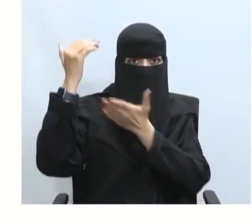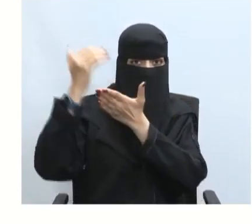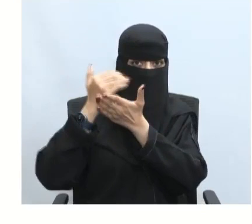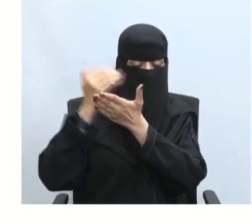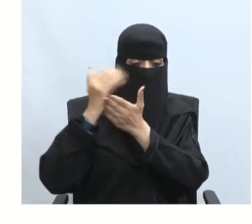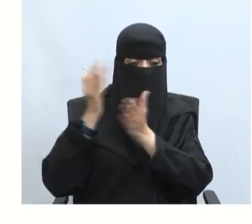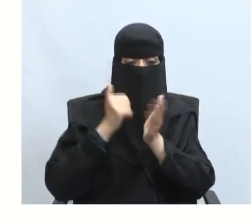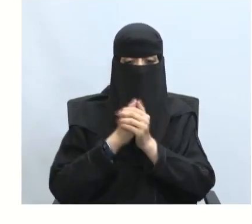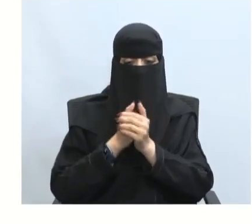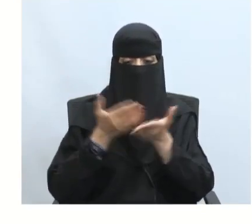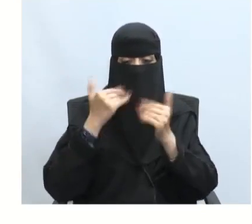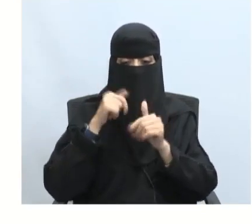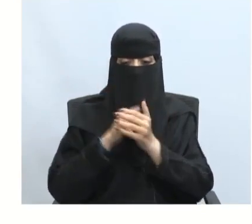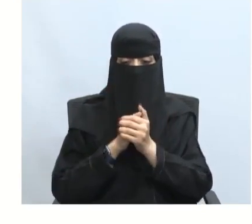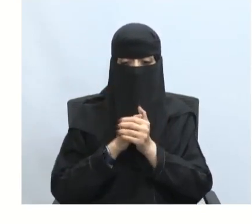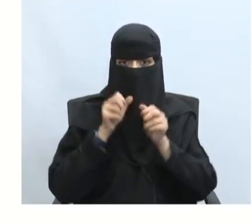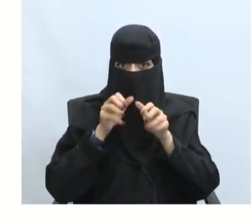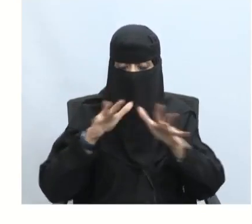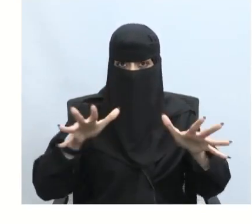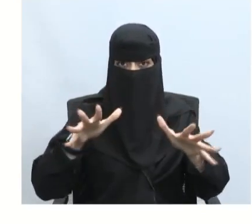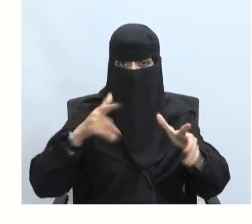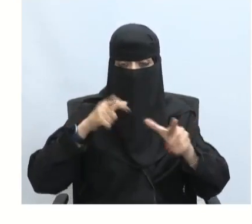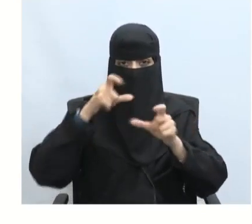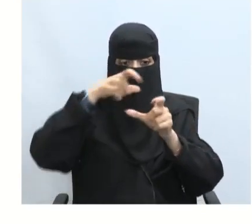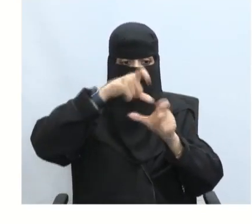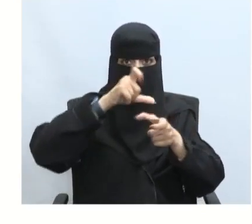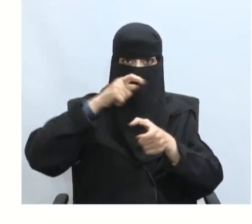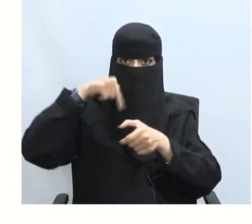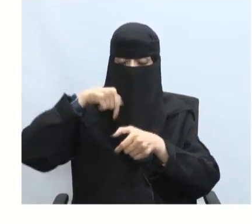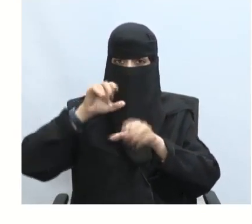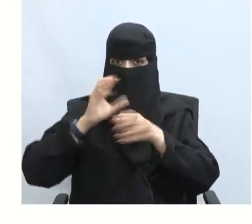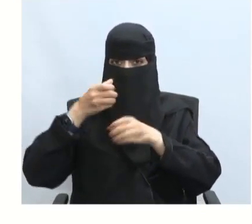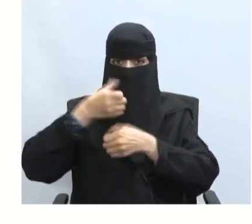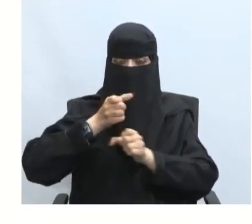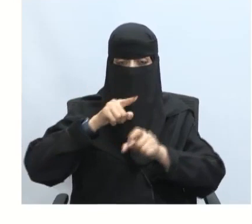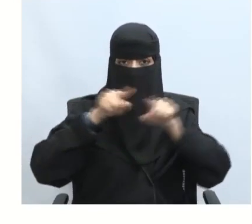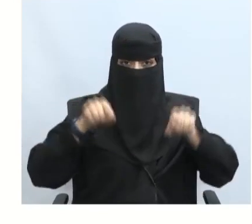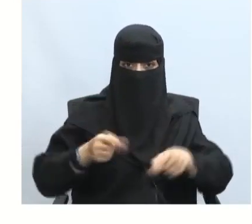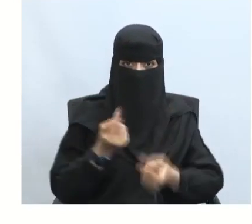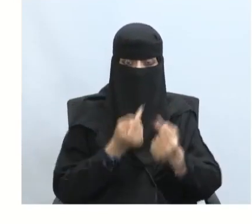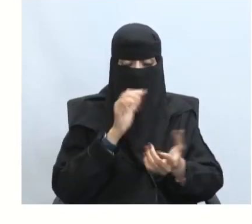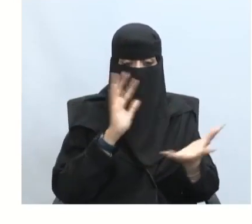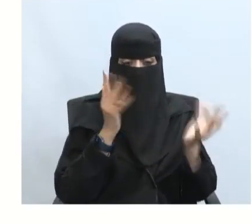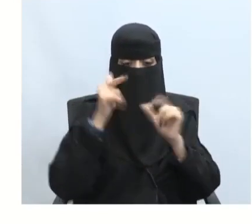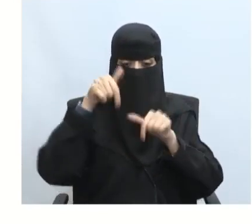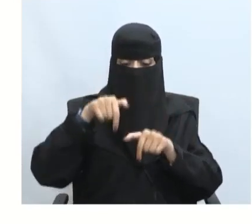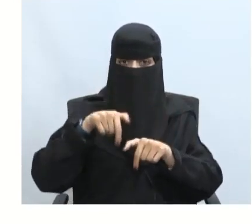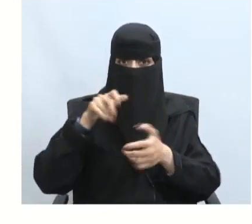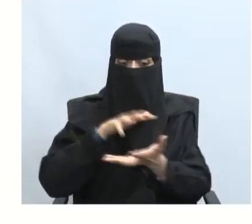أزمة اقتصادية انتشار العلب البلاستيكية في الحدائق العامة تعد أزمة